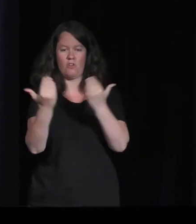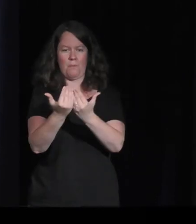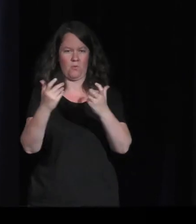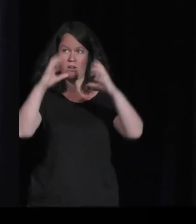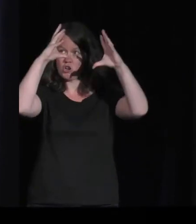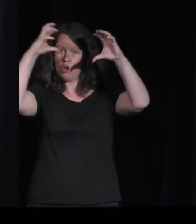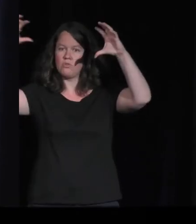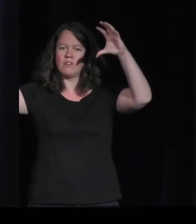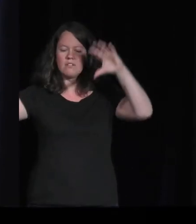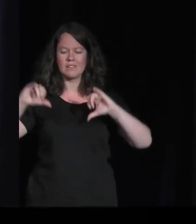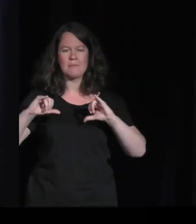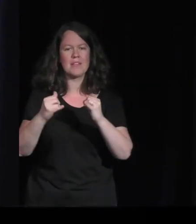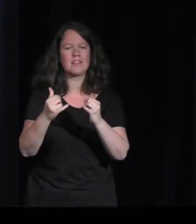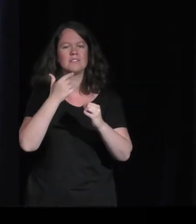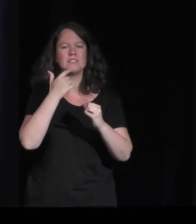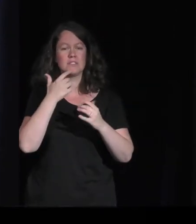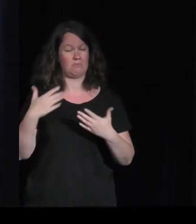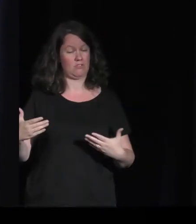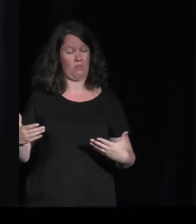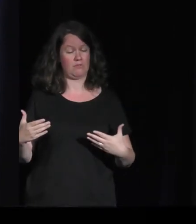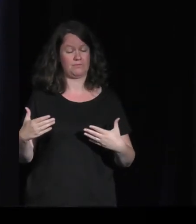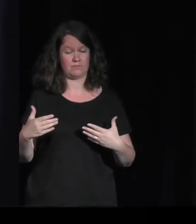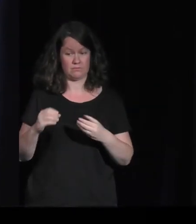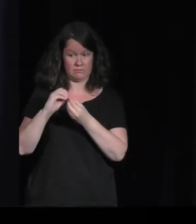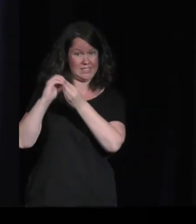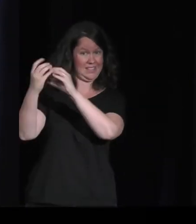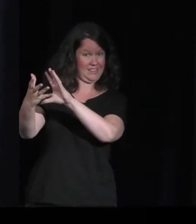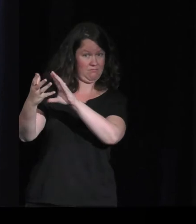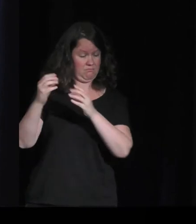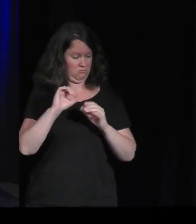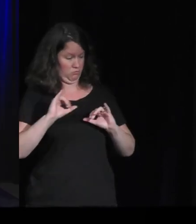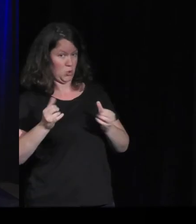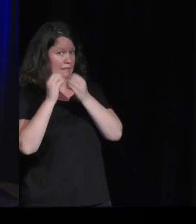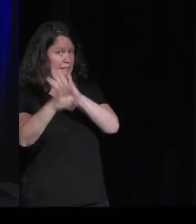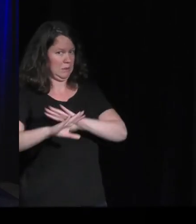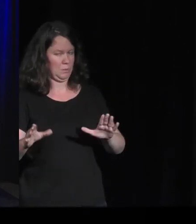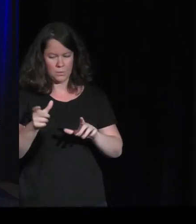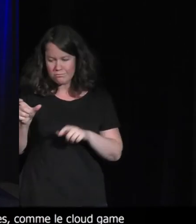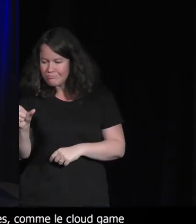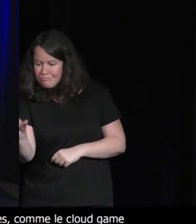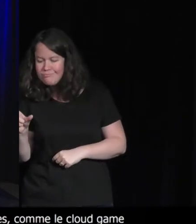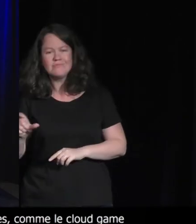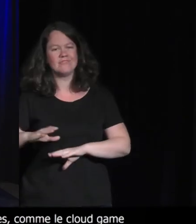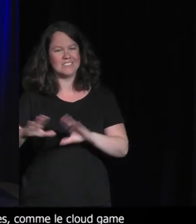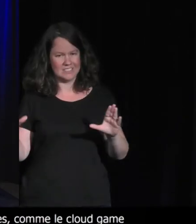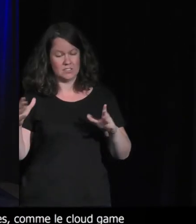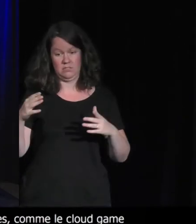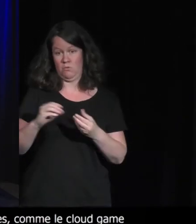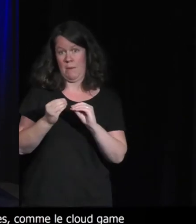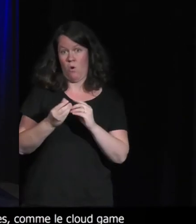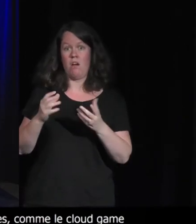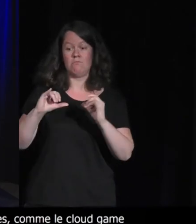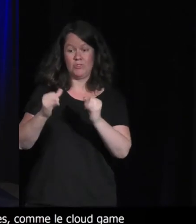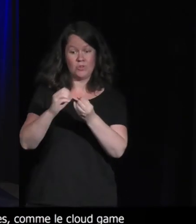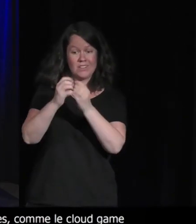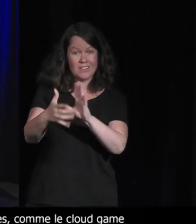70% à peu près de la transmission de données, c'est de la vidéo. Donc voilà,